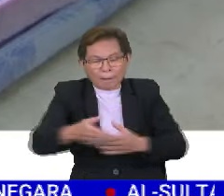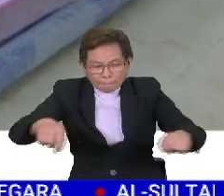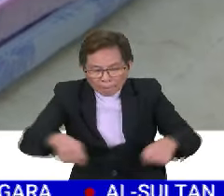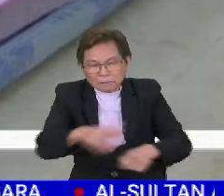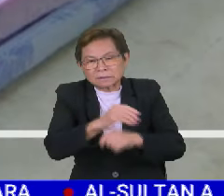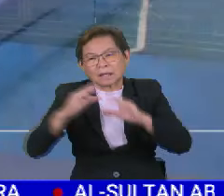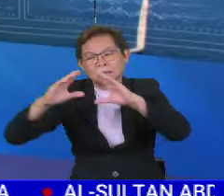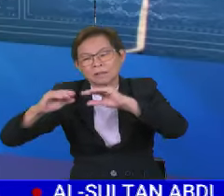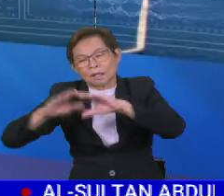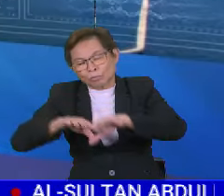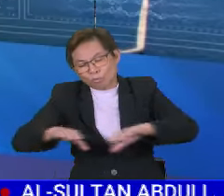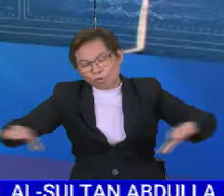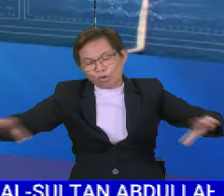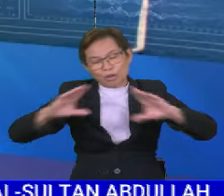tilam.